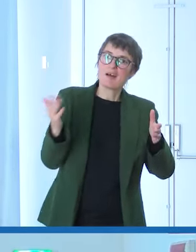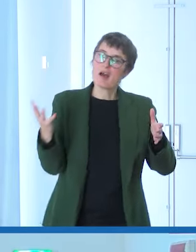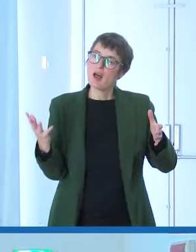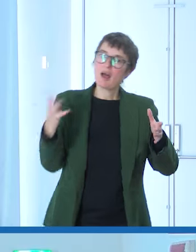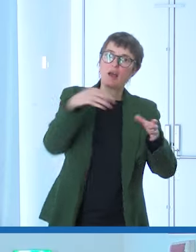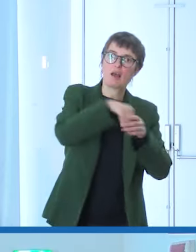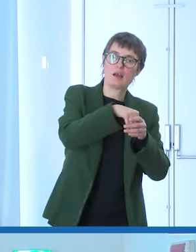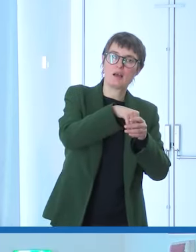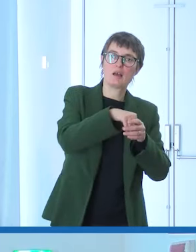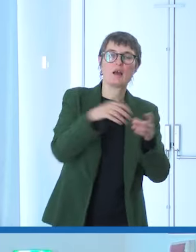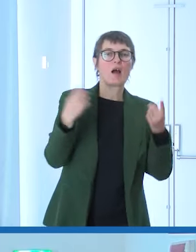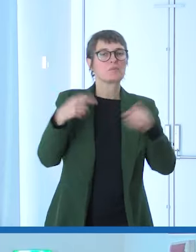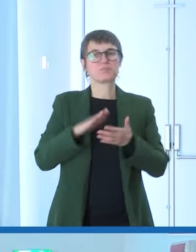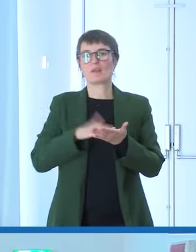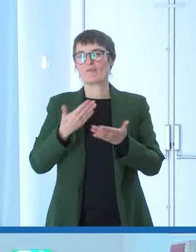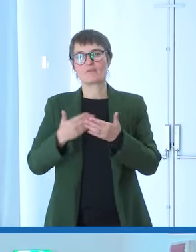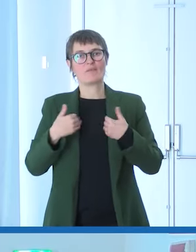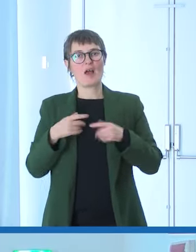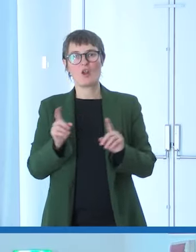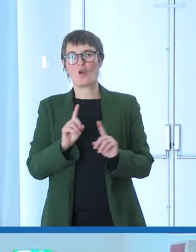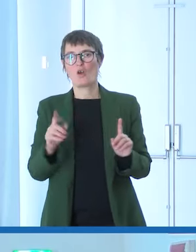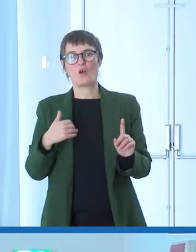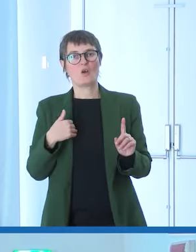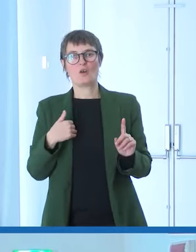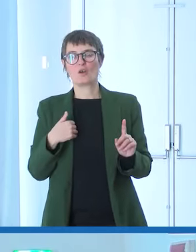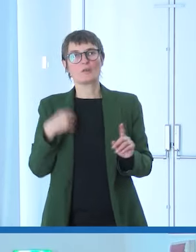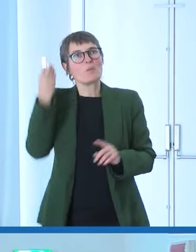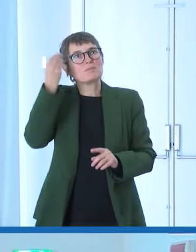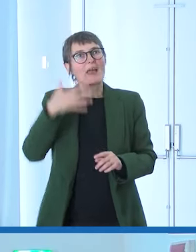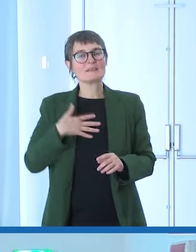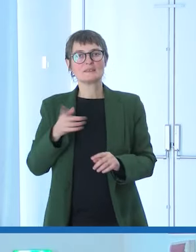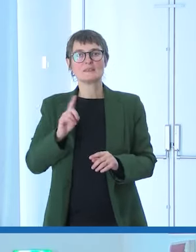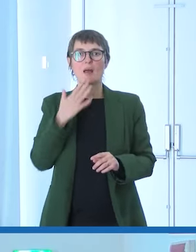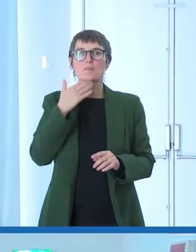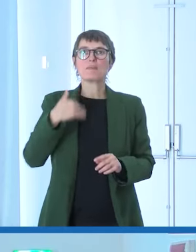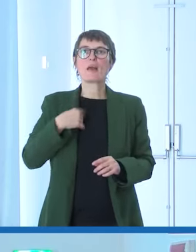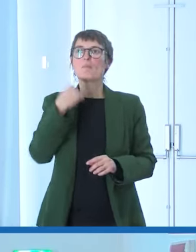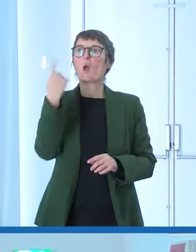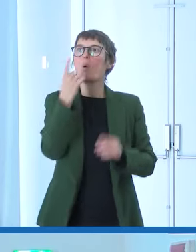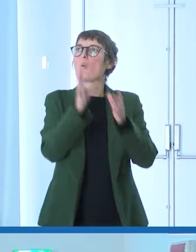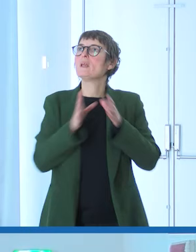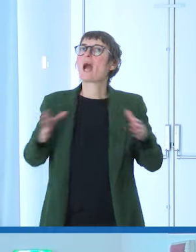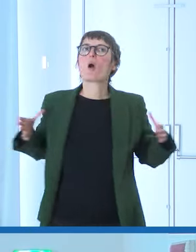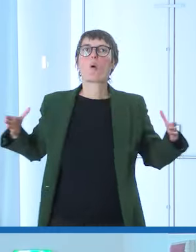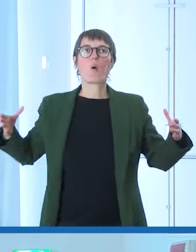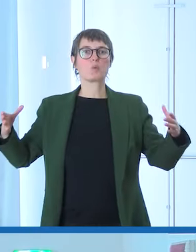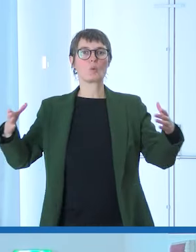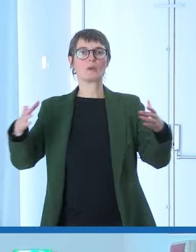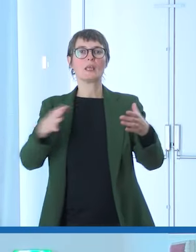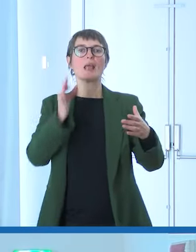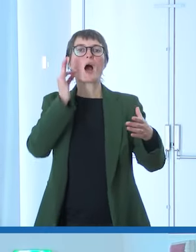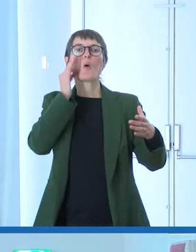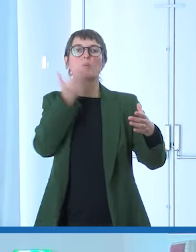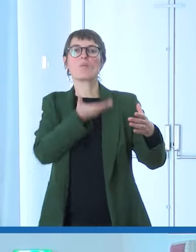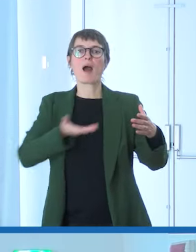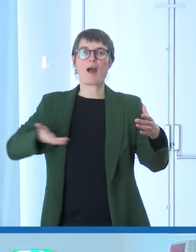il mio valore. Siamo una sola comunità di esseri umani, ciascuna con le proprie competenze,